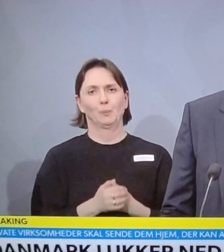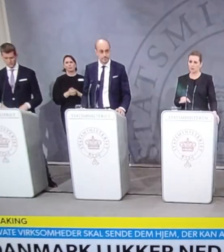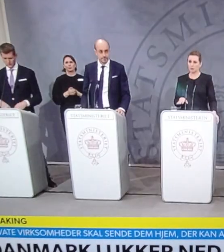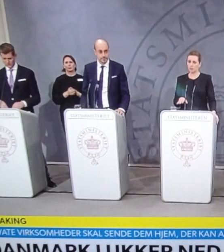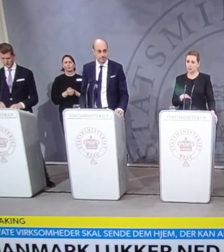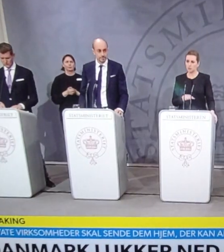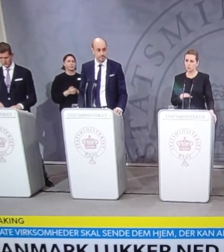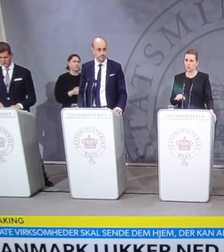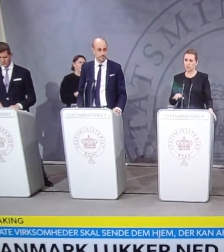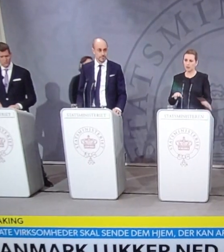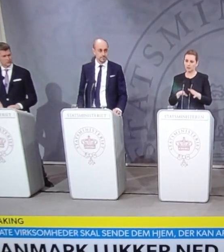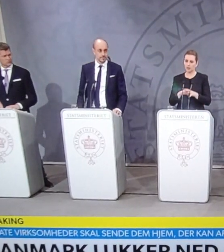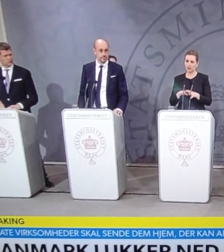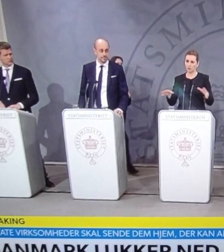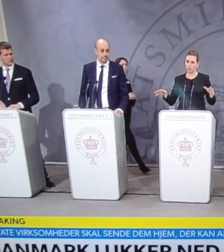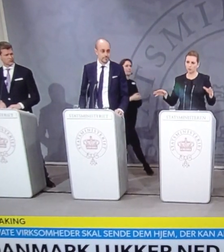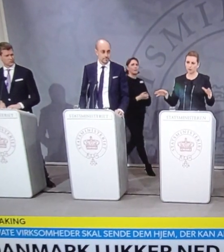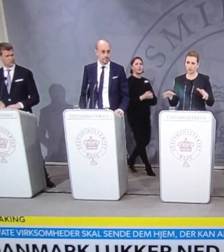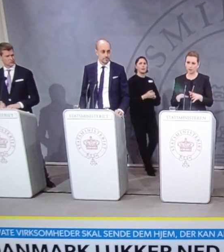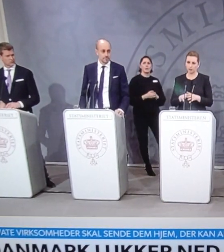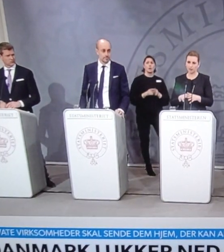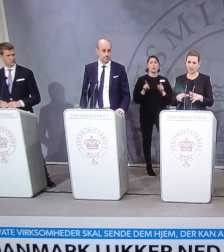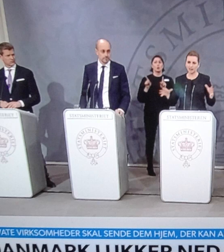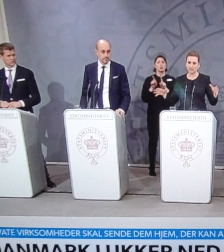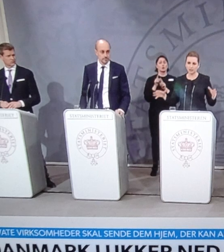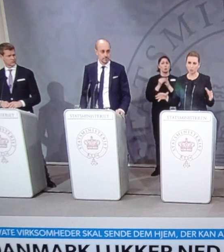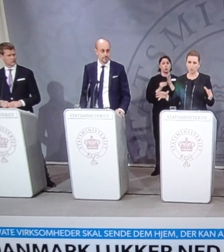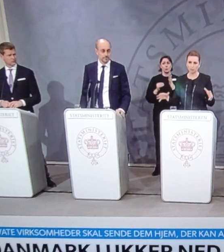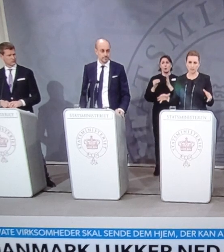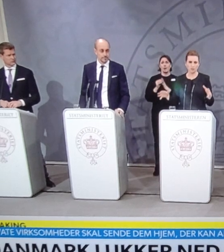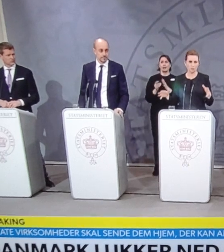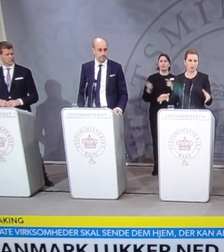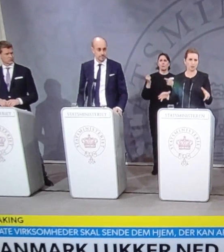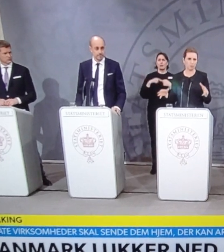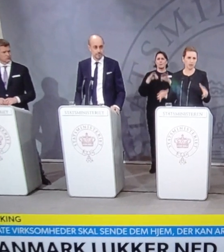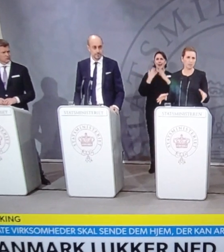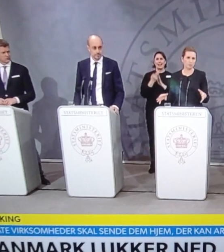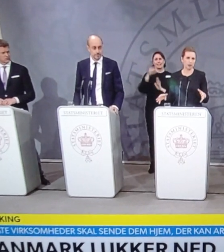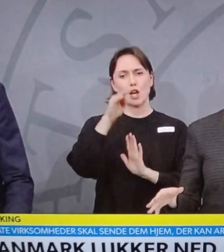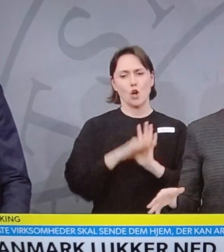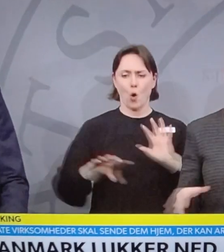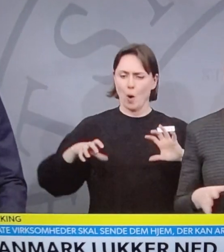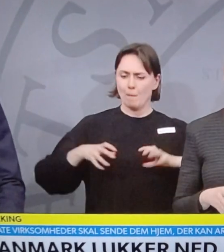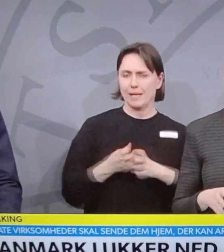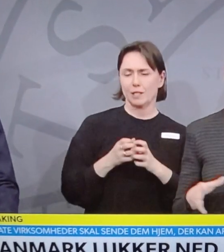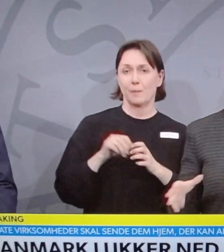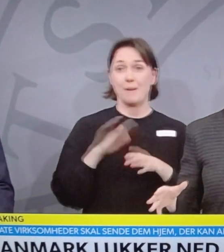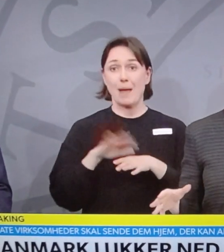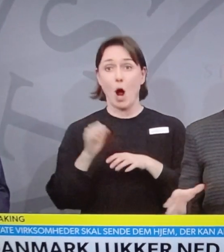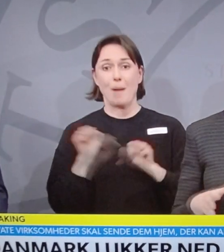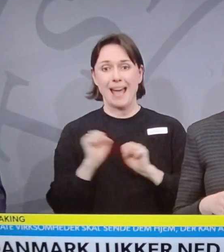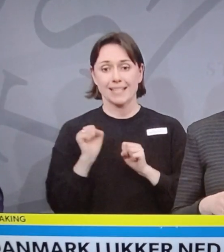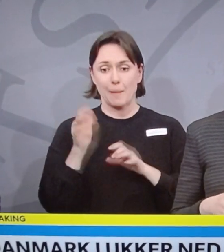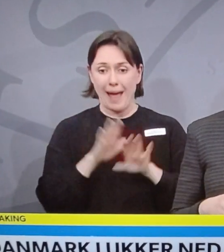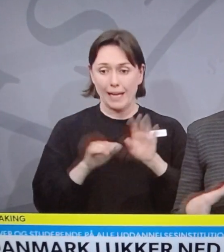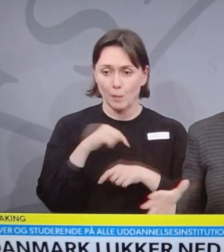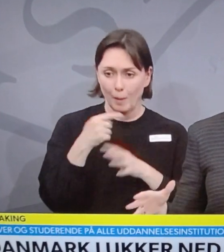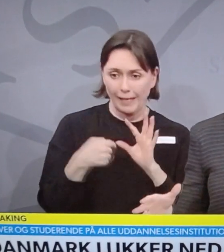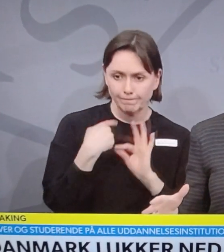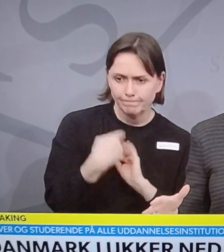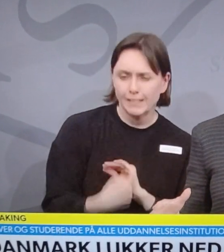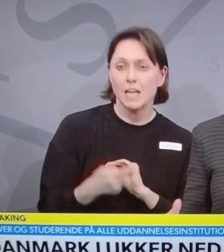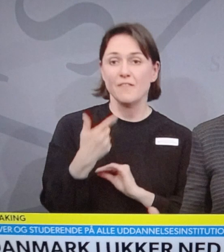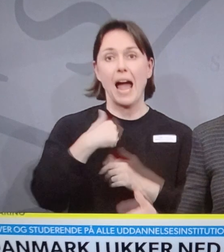Og bare som synes, mange vil angå, hele det lovkompleks, vi beder om hastbehandling på, der har vi aftalt med alle